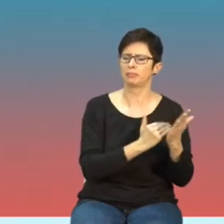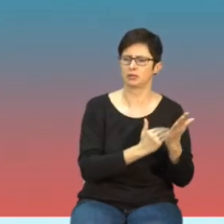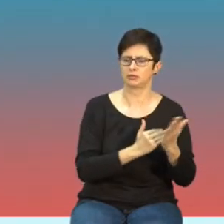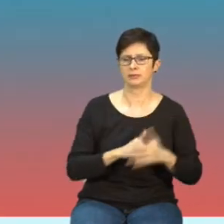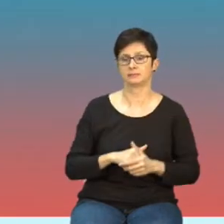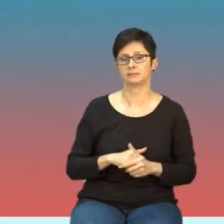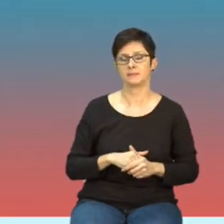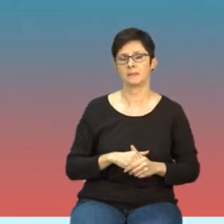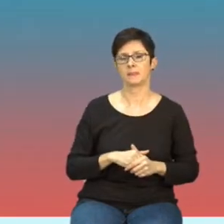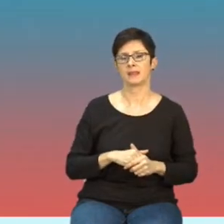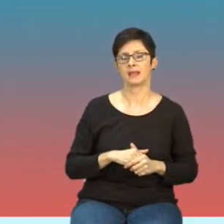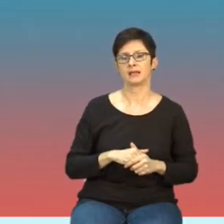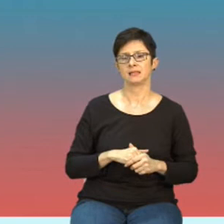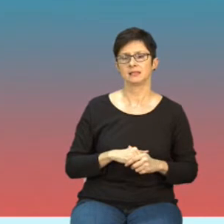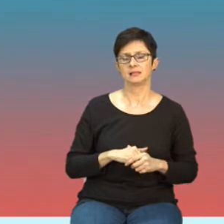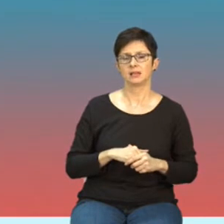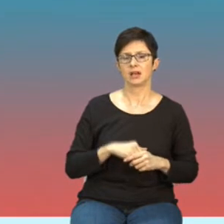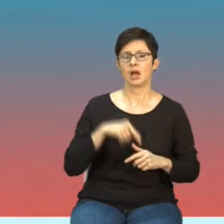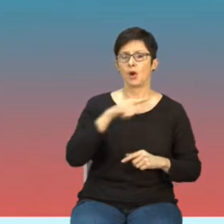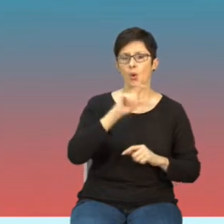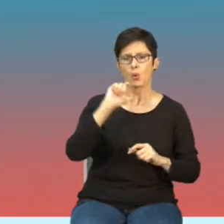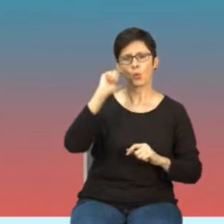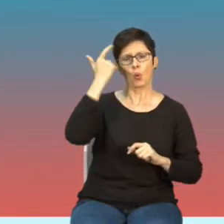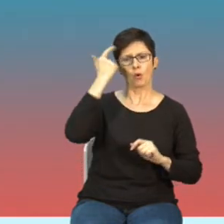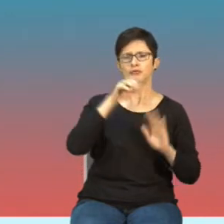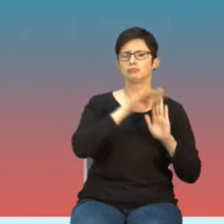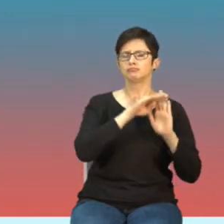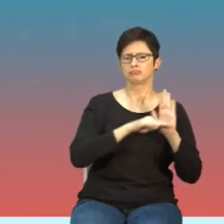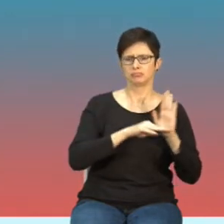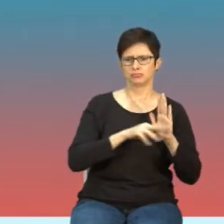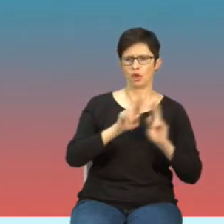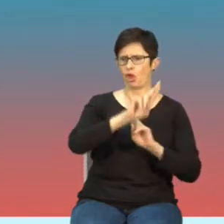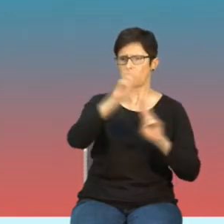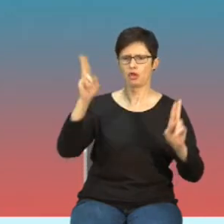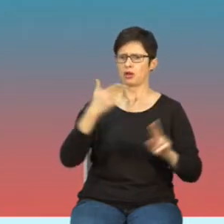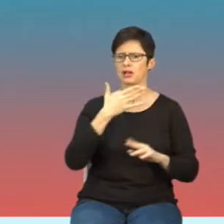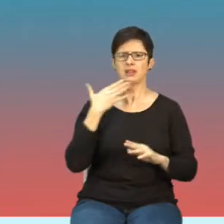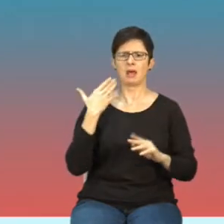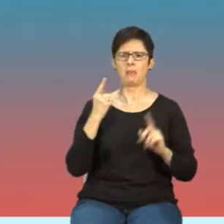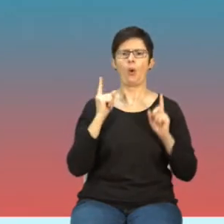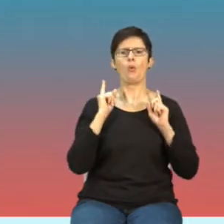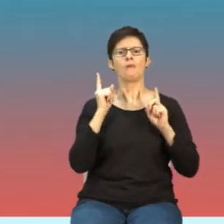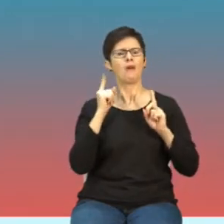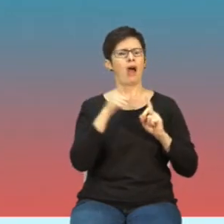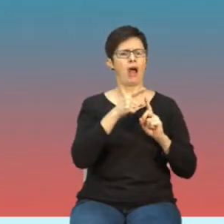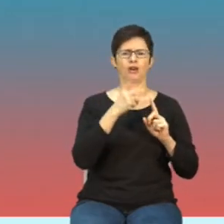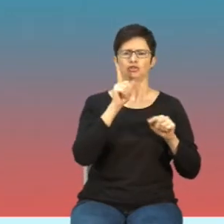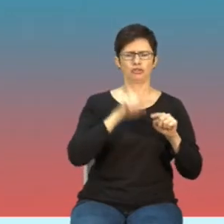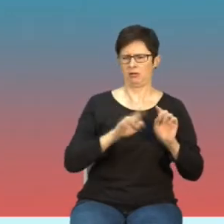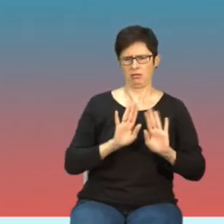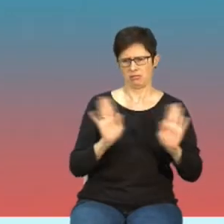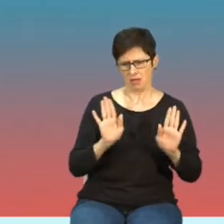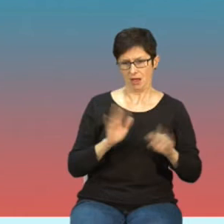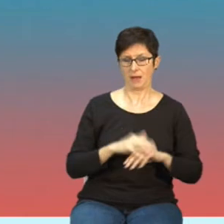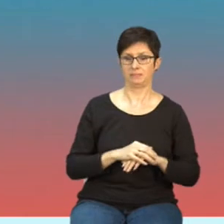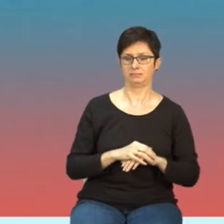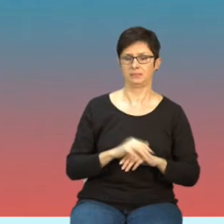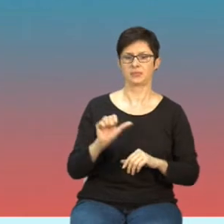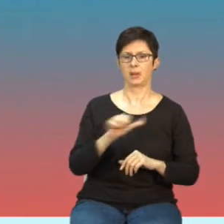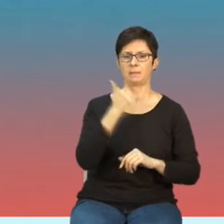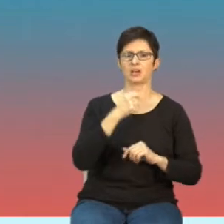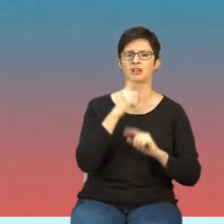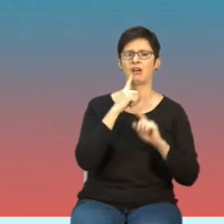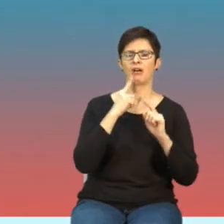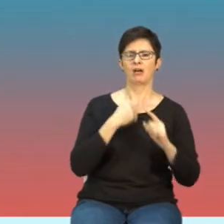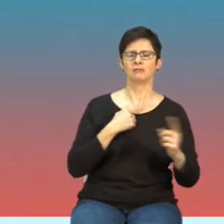tych głównych zasad nikt nie nie wnosi żadnych zastrzeżeń. Po pierwsze, identyfikacja